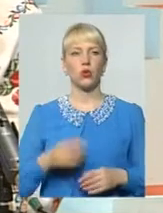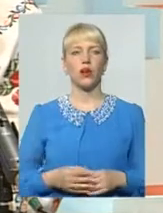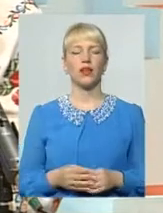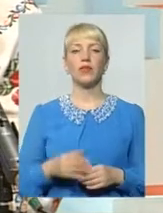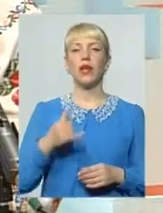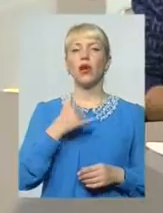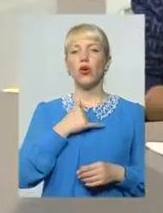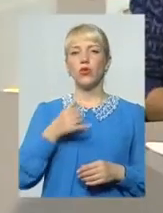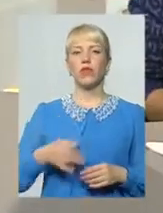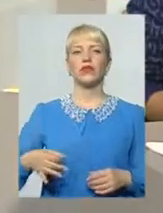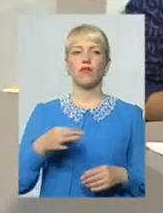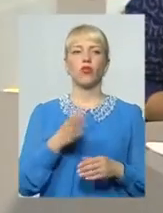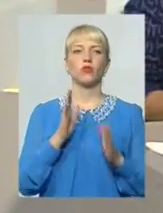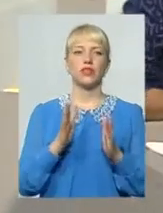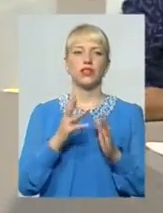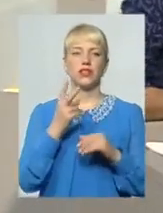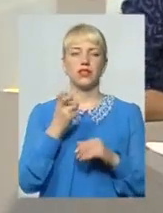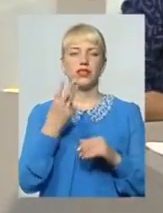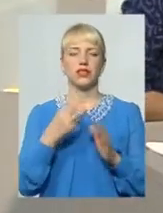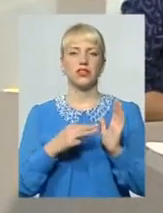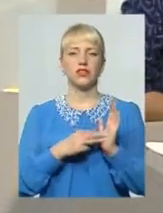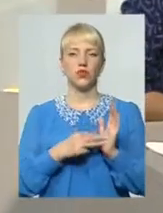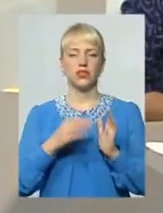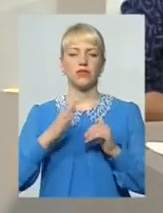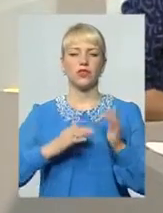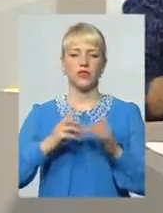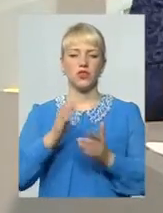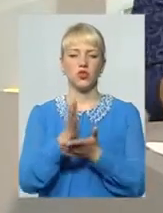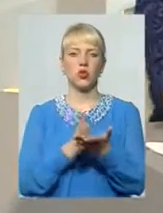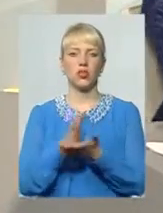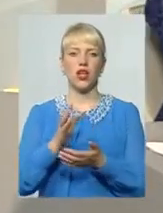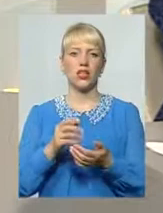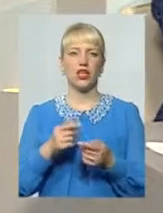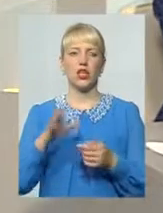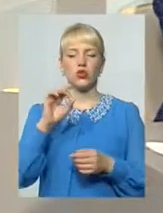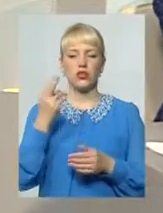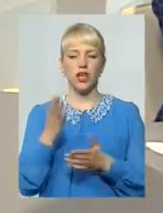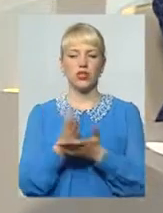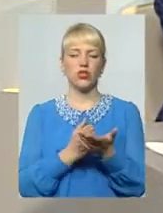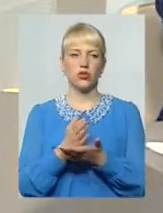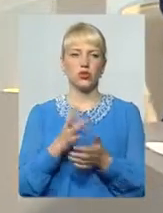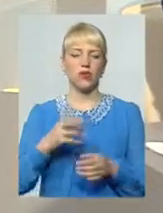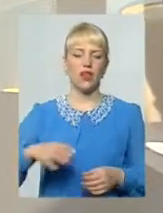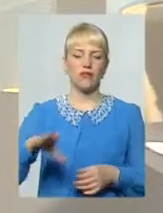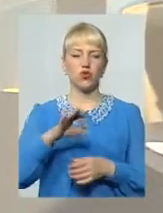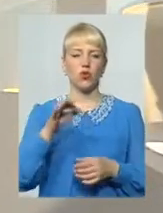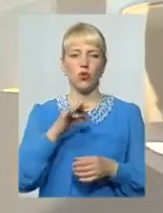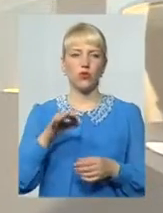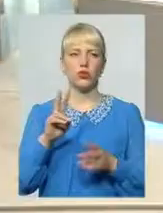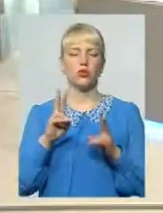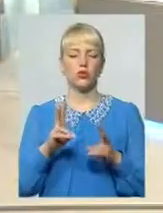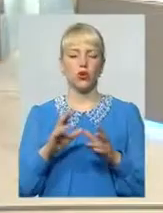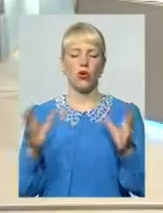області лише 238 фахівців соціальних служб для сім'ї, дітей та молоді На всю область, які опікуються не лише родинами